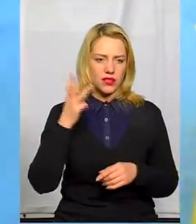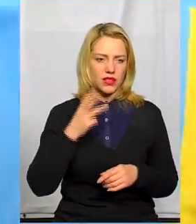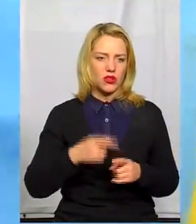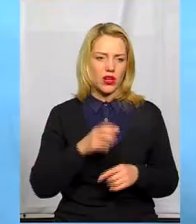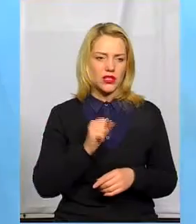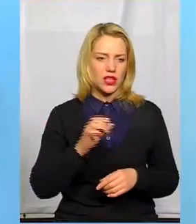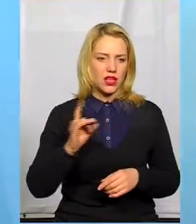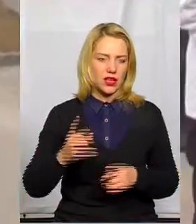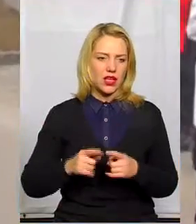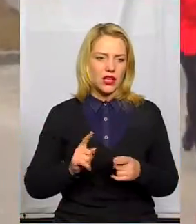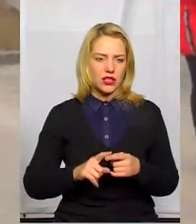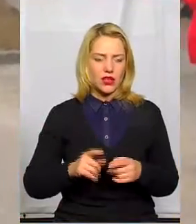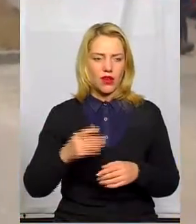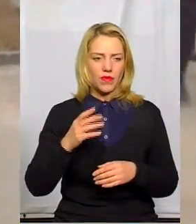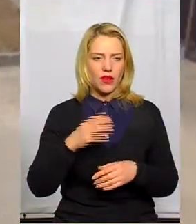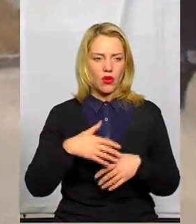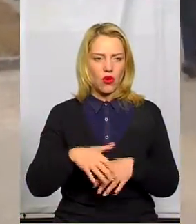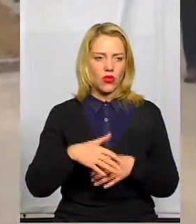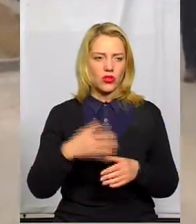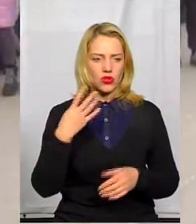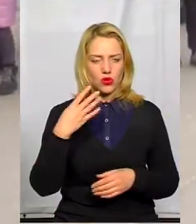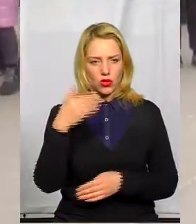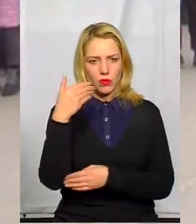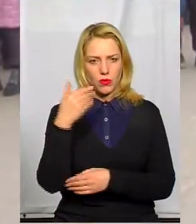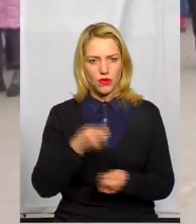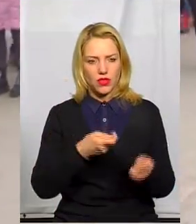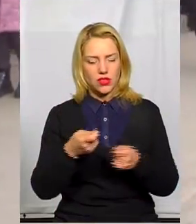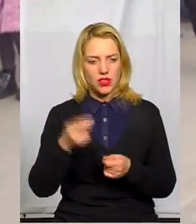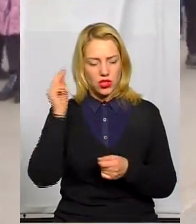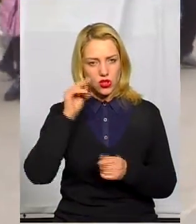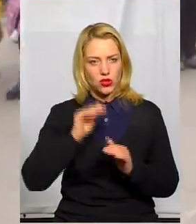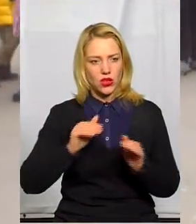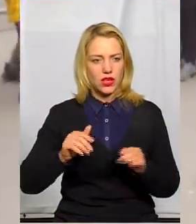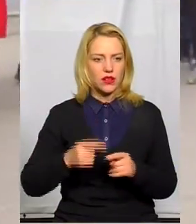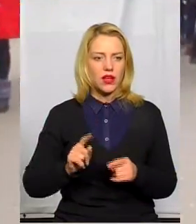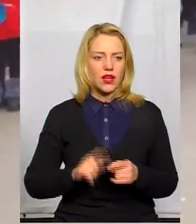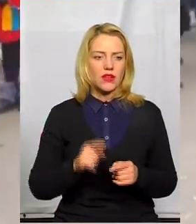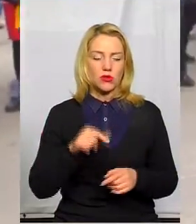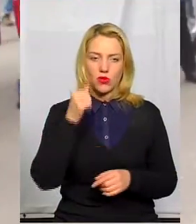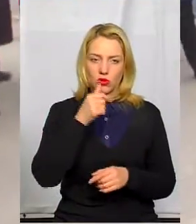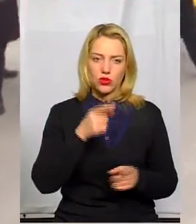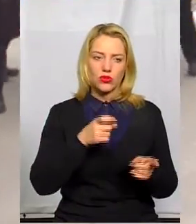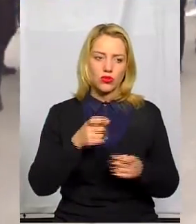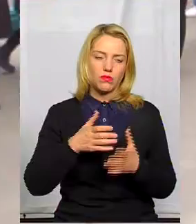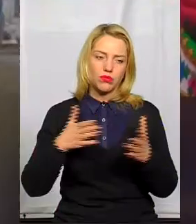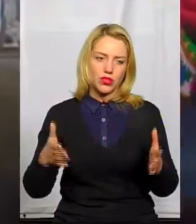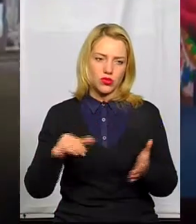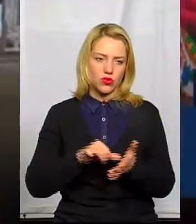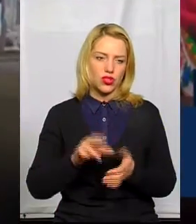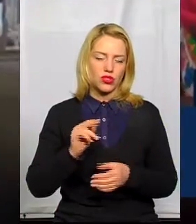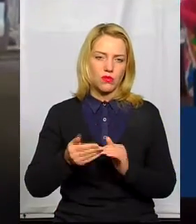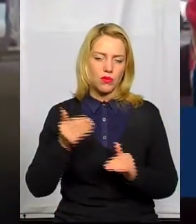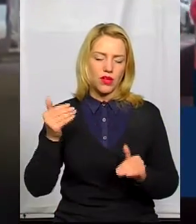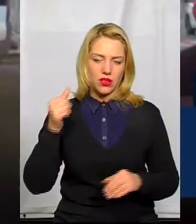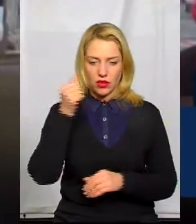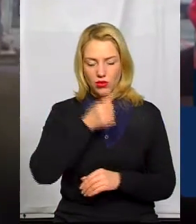колону і завдовжки 25 метрів, та до 40 прапорів несли школярі. Цього року долучилось більше учасників, ніж попередні роки. Було залучено близько 600